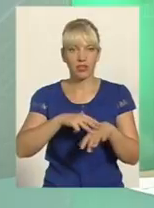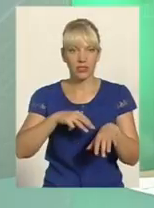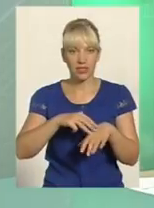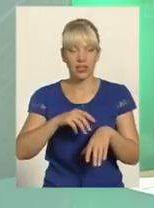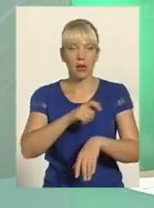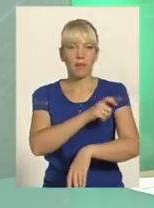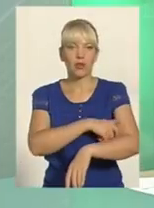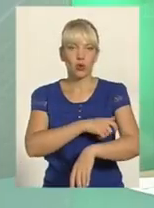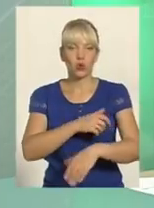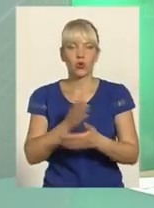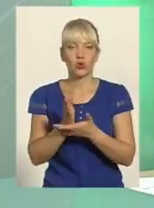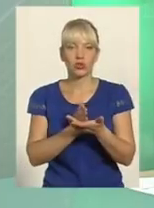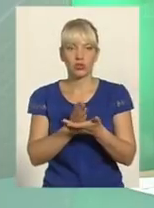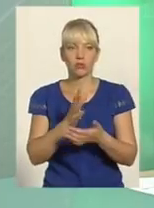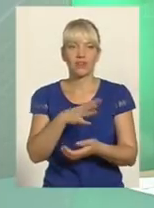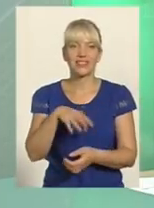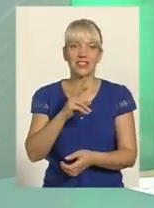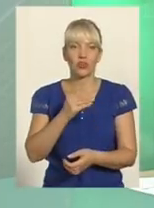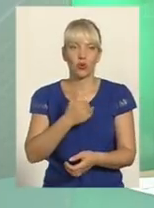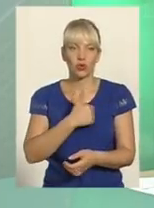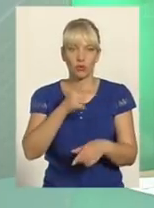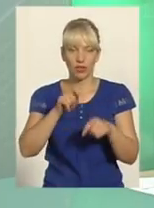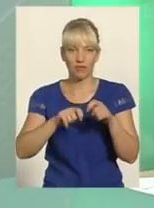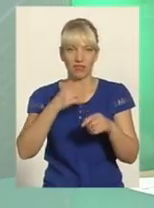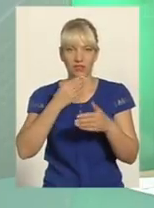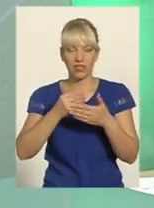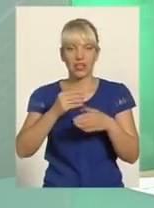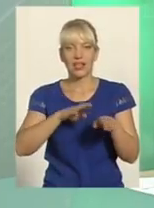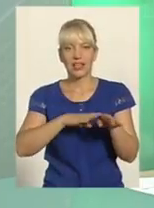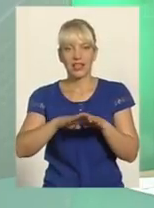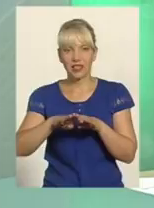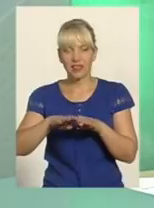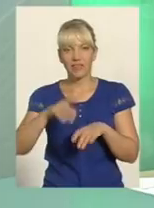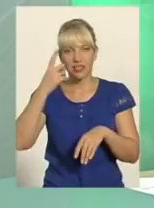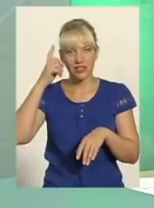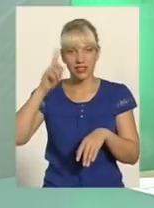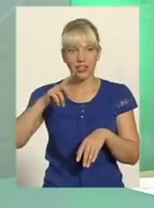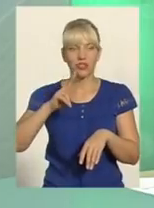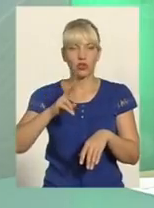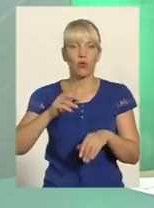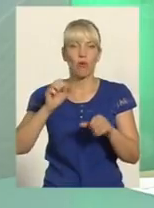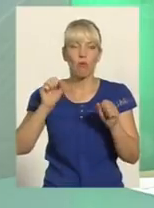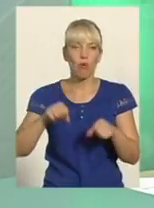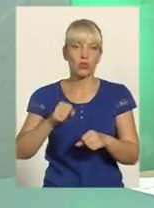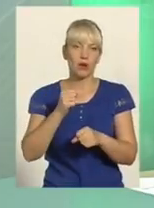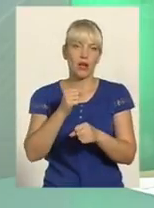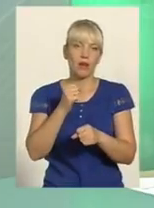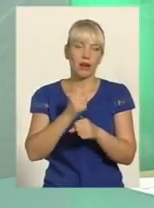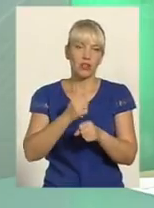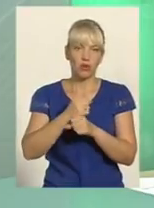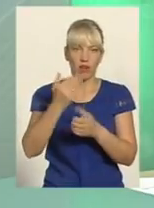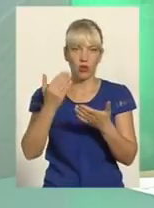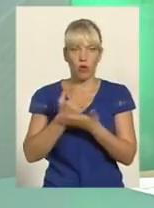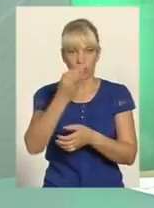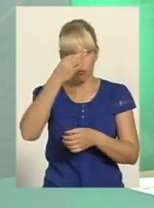і всі бажаючі, хто хоче перевірити свій рівень знань І спроможність належним чином служити в новій поліції, будуть мати можливість